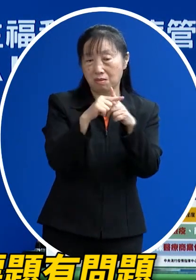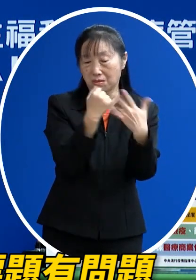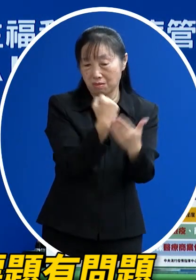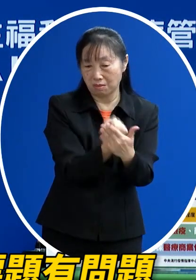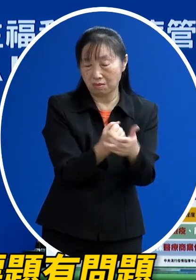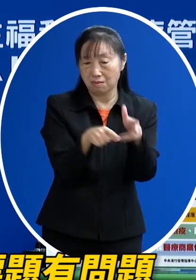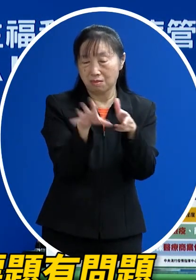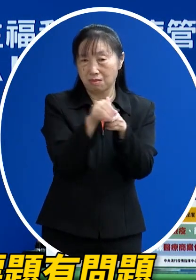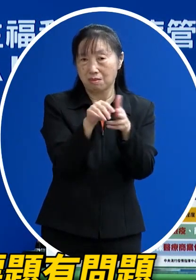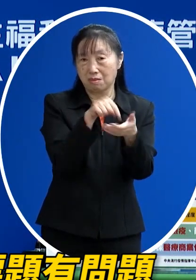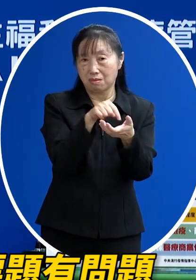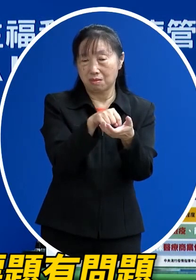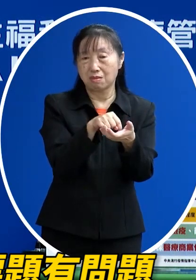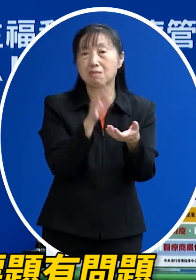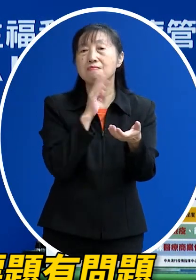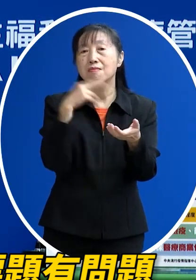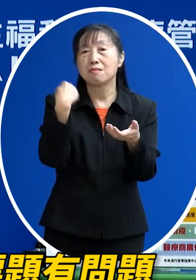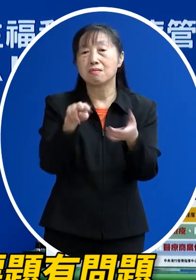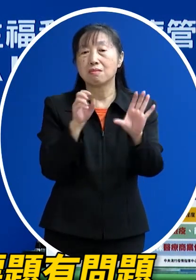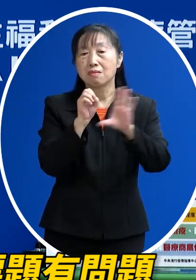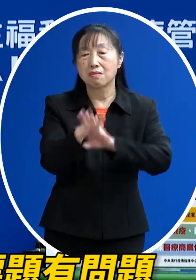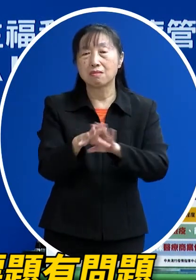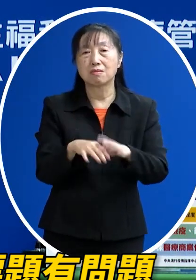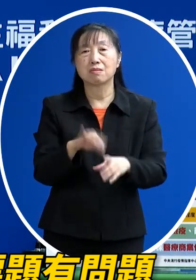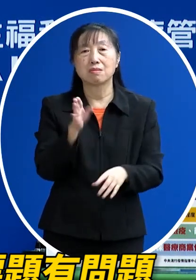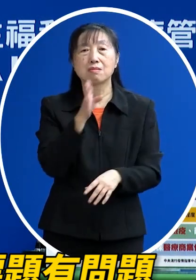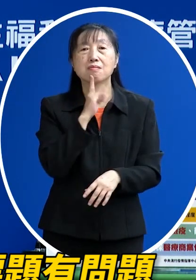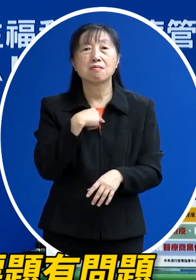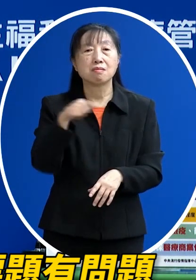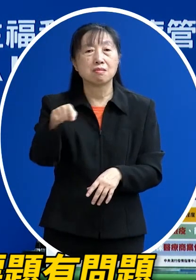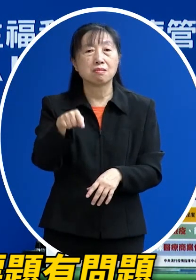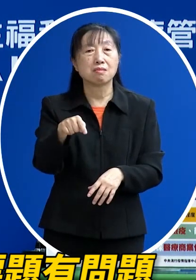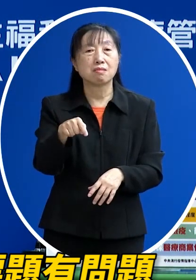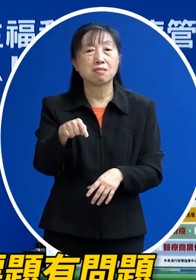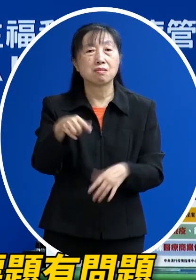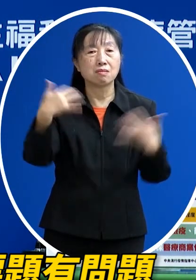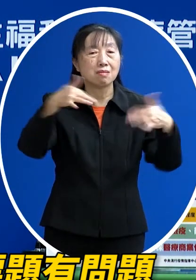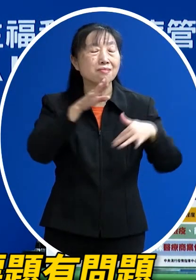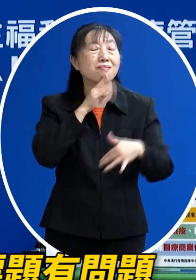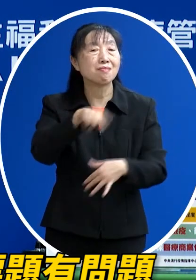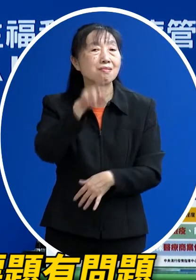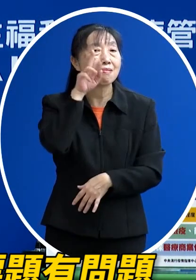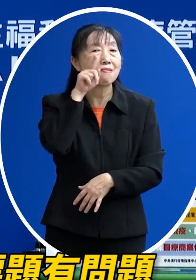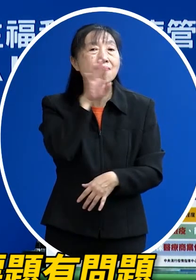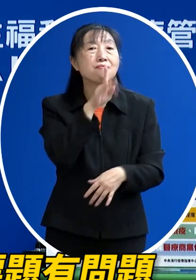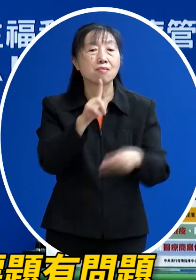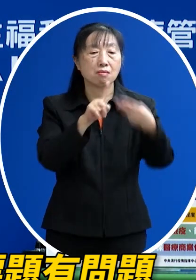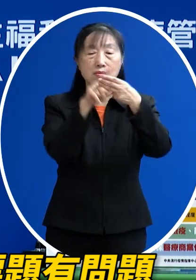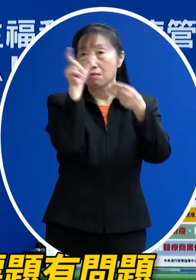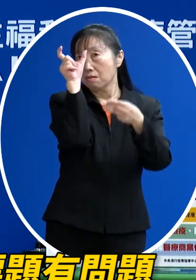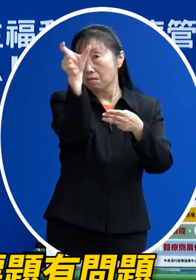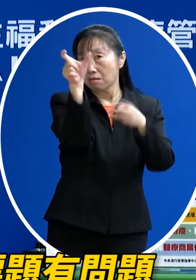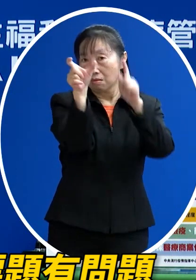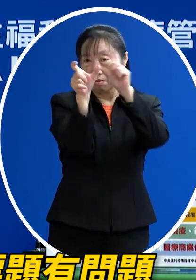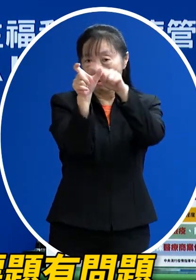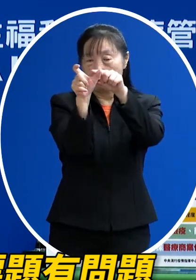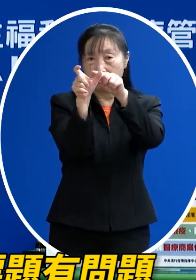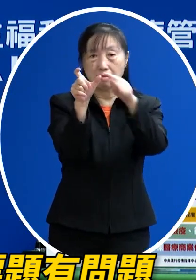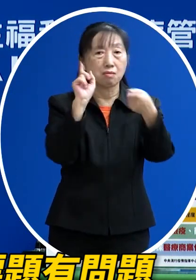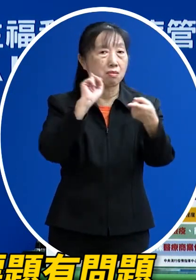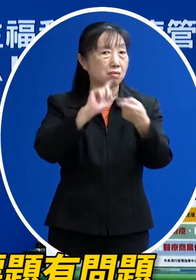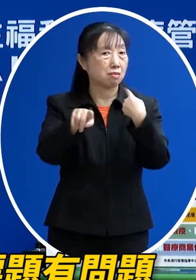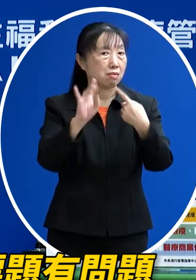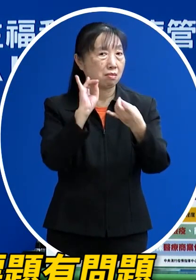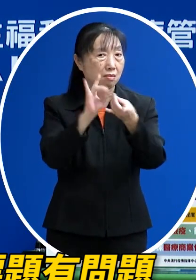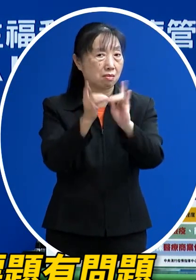來了那這時候我把它播出來那錯誤的是那個標題錯誤不在那個影片 而在